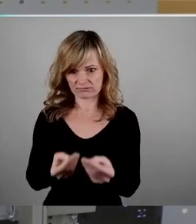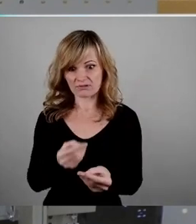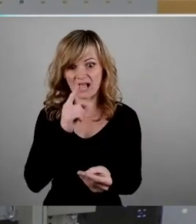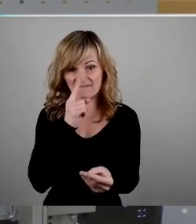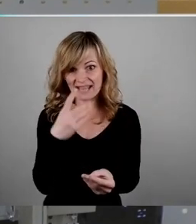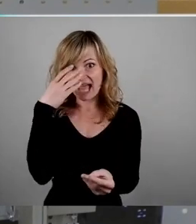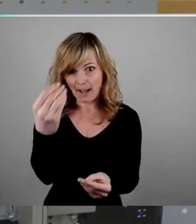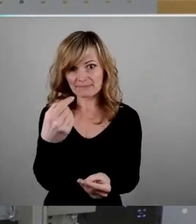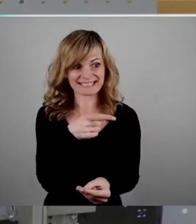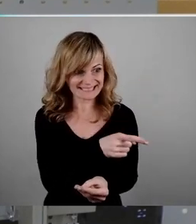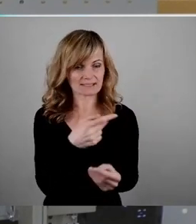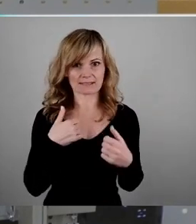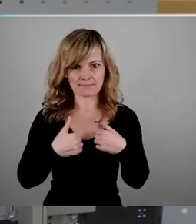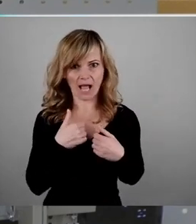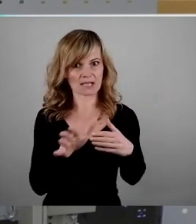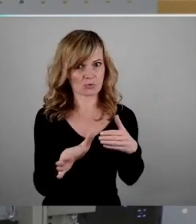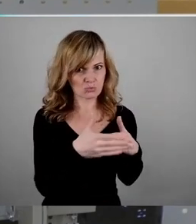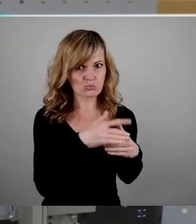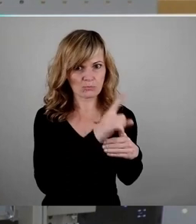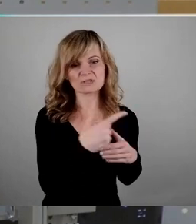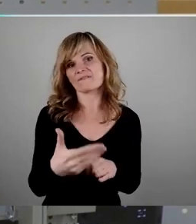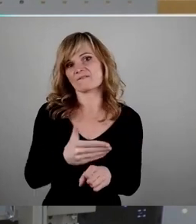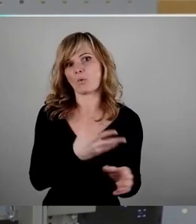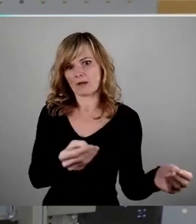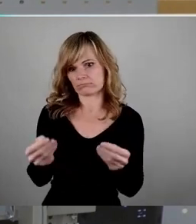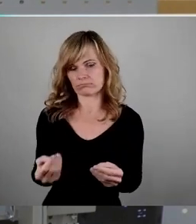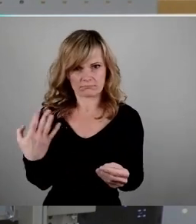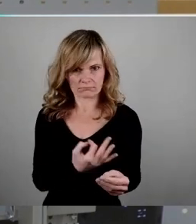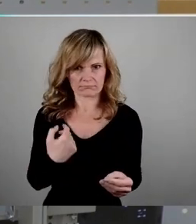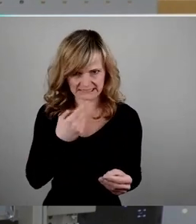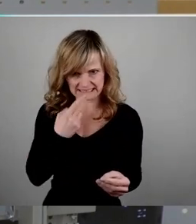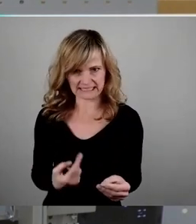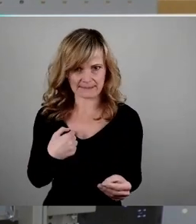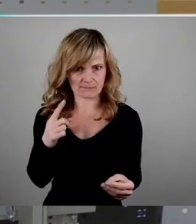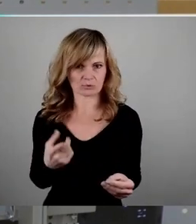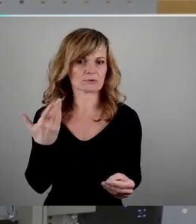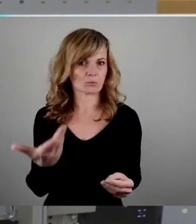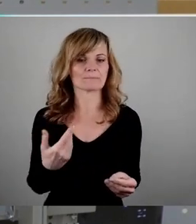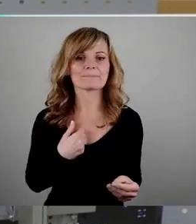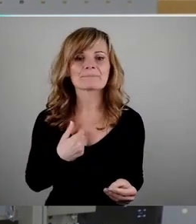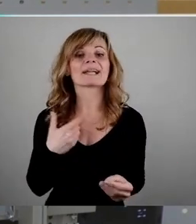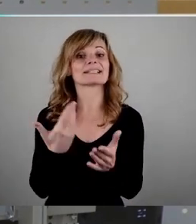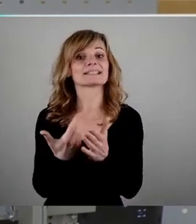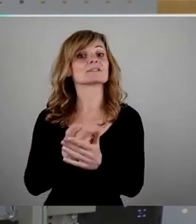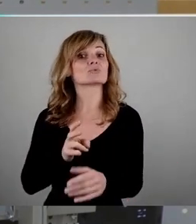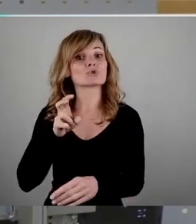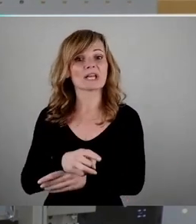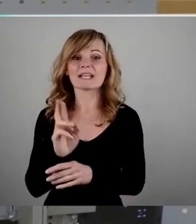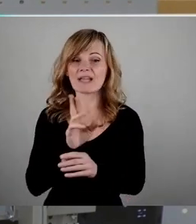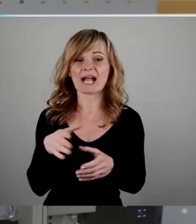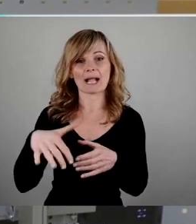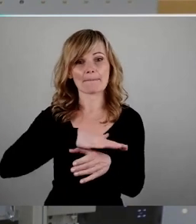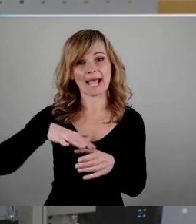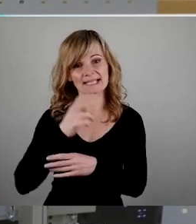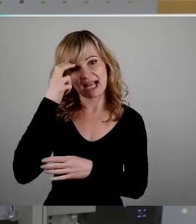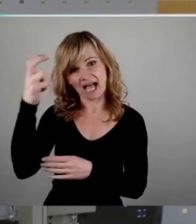ein solches Bad oder eine Einrichtung schließen zu wollen. Es fällt in die Zuständigkeit des Gemeinderates. So